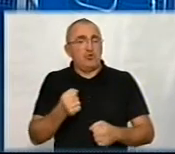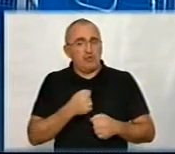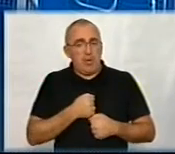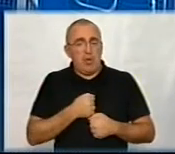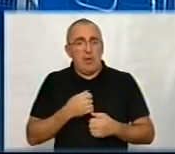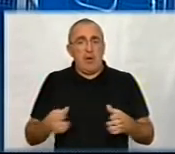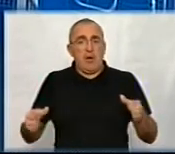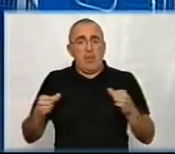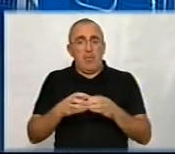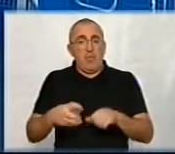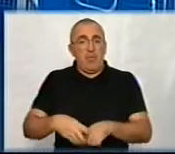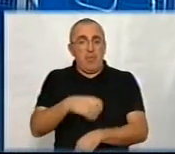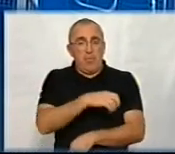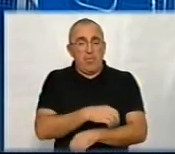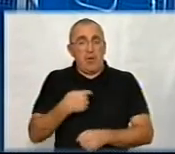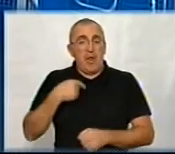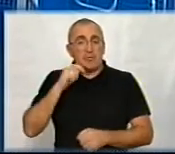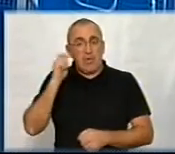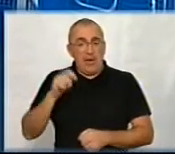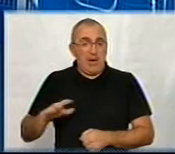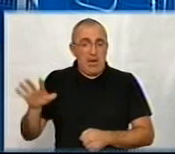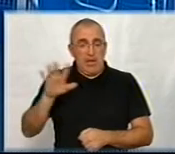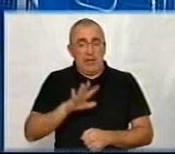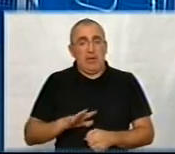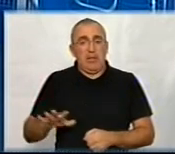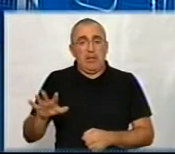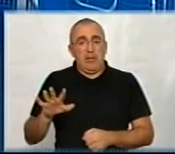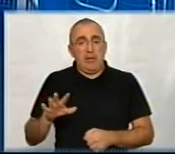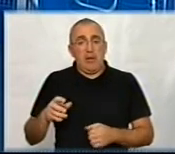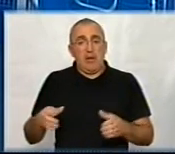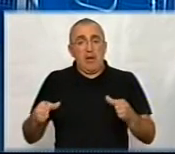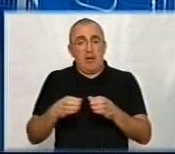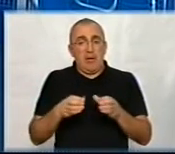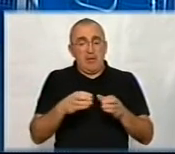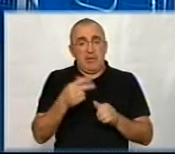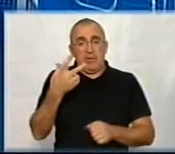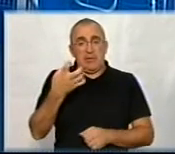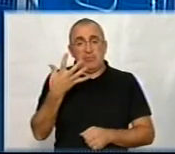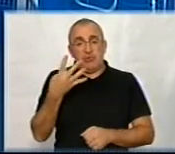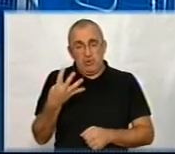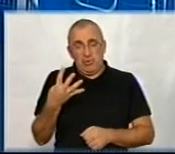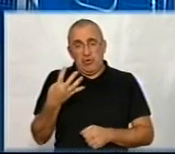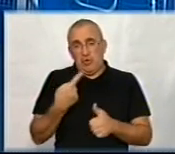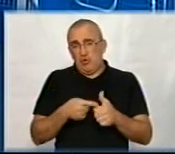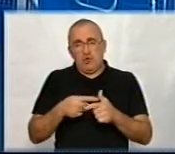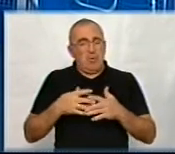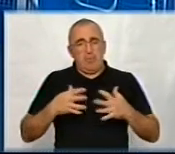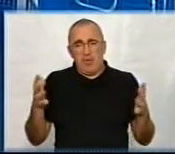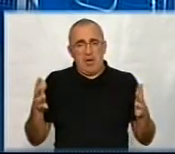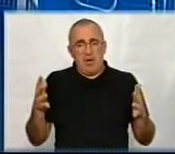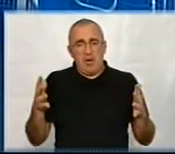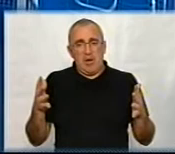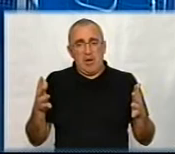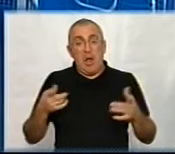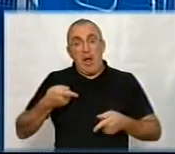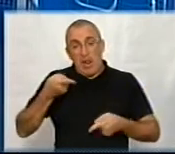от партійне будівництво в нашій країні, ну якось воно, партії у нас 354, там, чи навіть більше. А